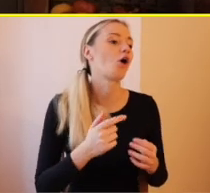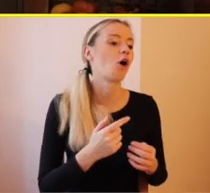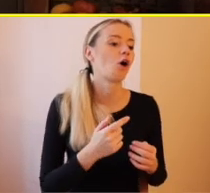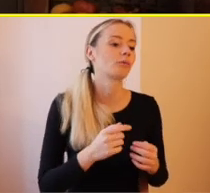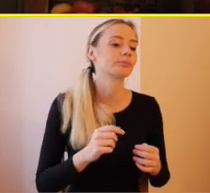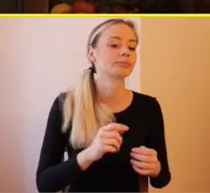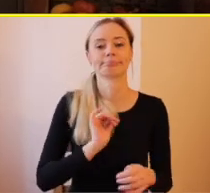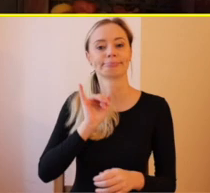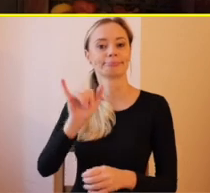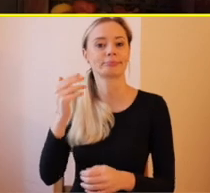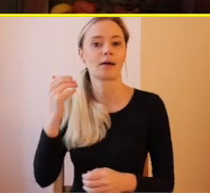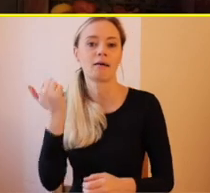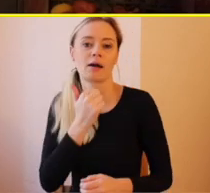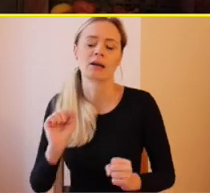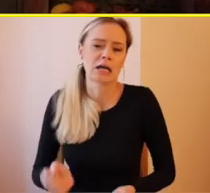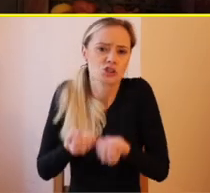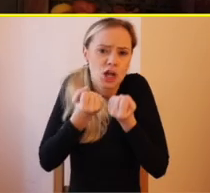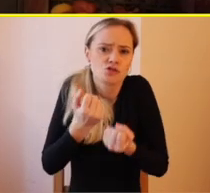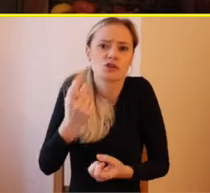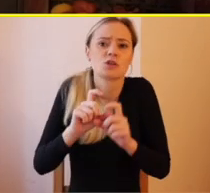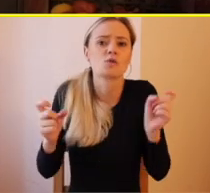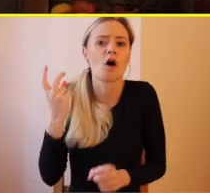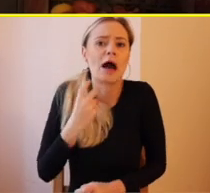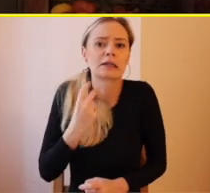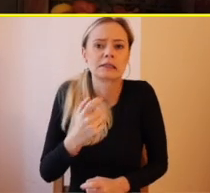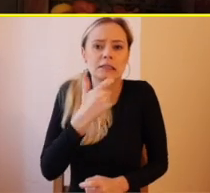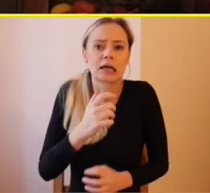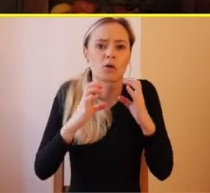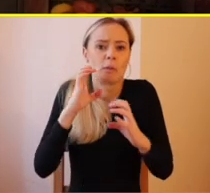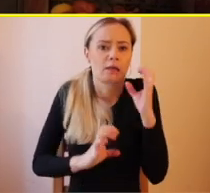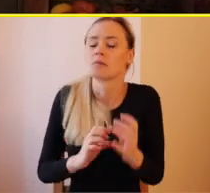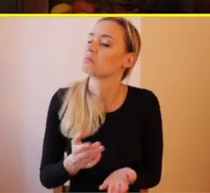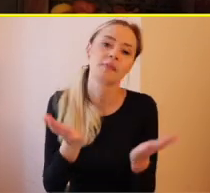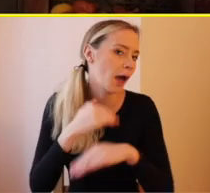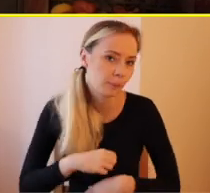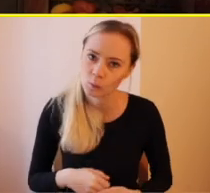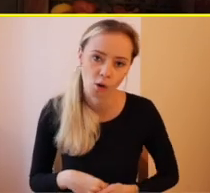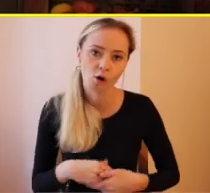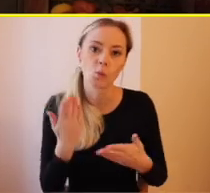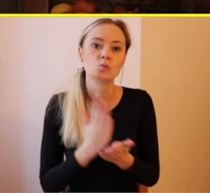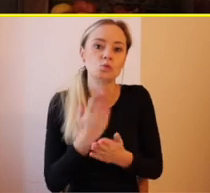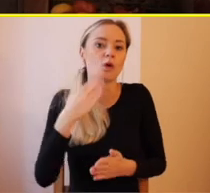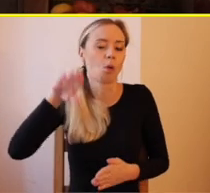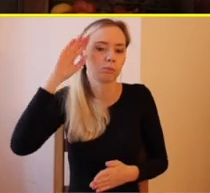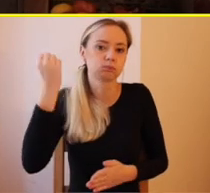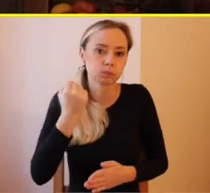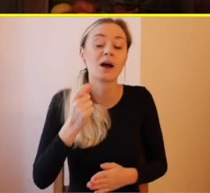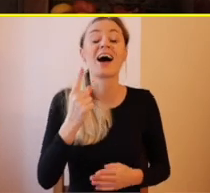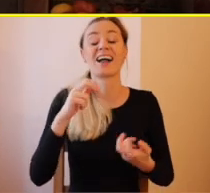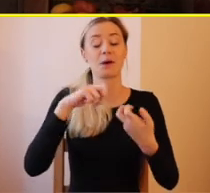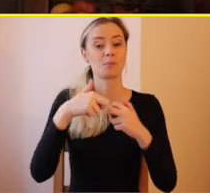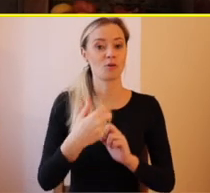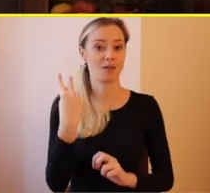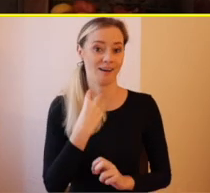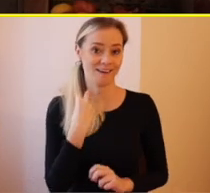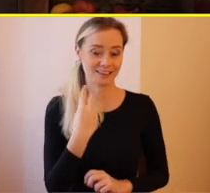ťažké, čo sa týkalo angličtiny. Aj keď mala som problémy s angličtinou